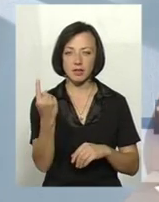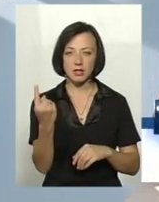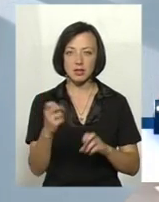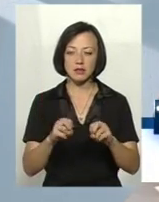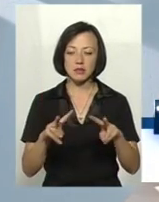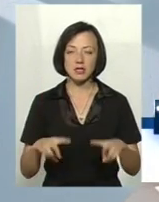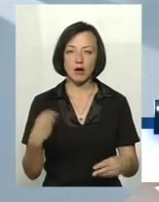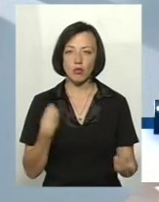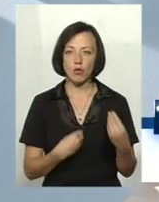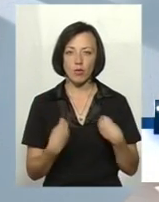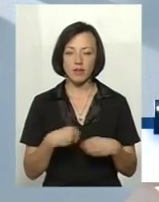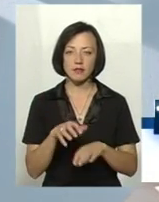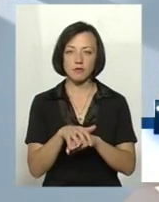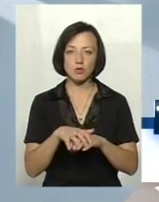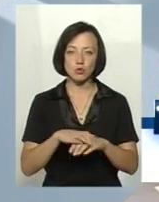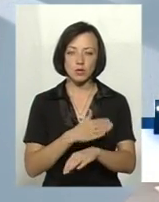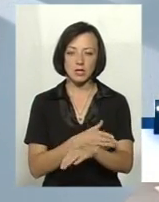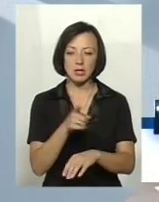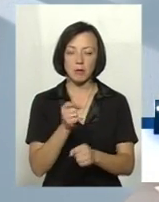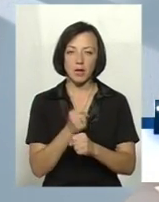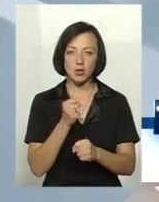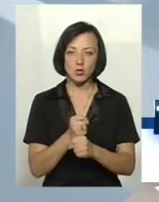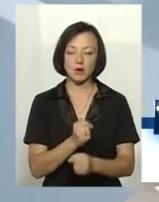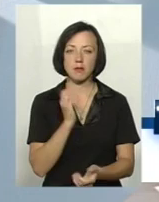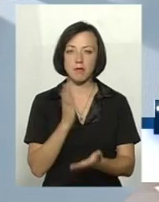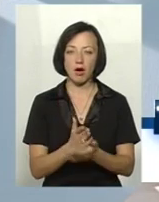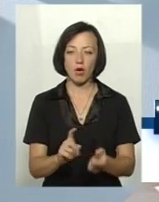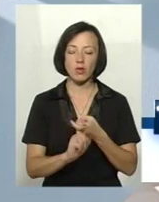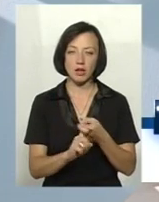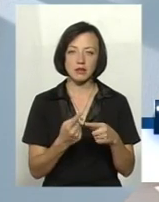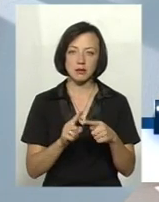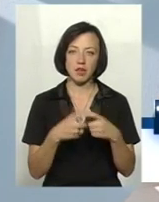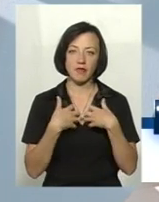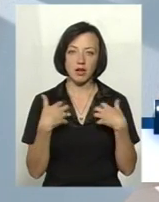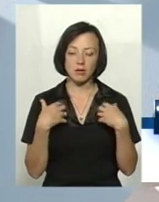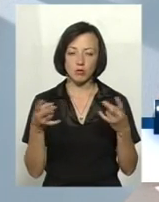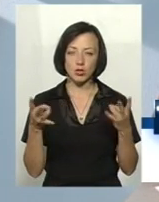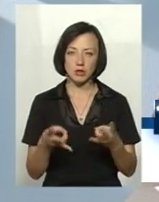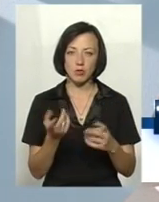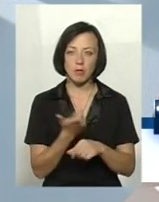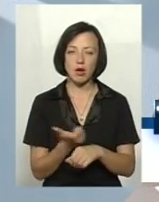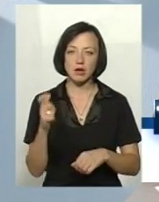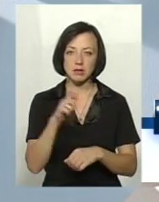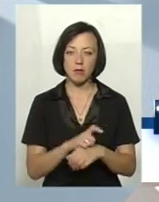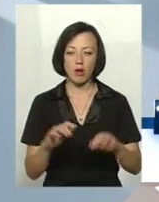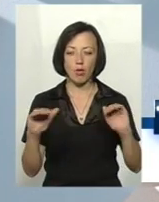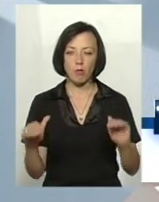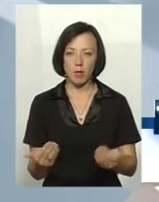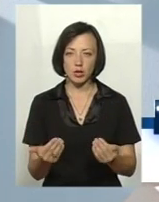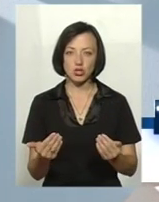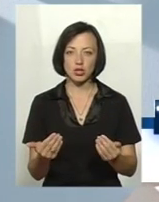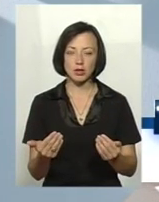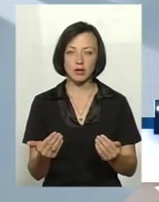спеціальному одязі і взутті там працює і має контакт з цими тваринами. Потрібно максимально обмежити